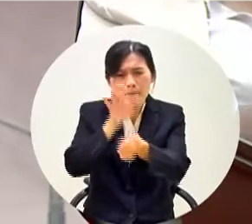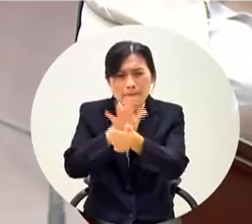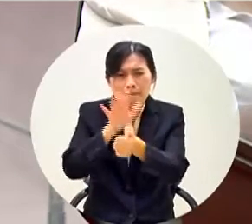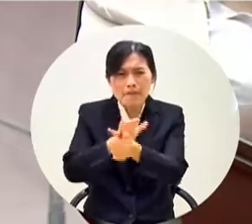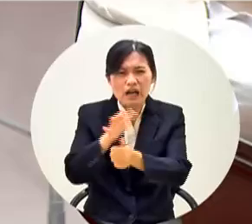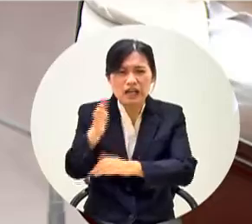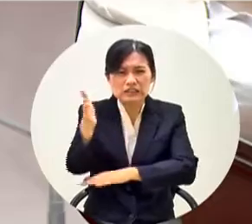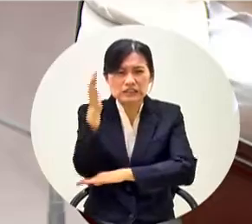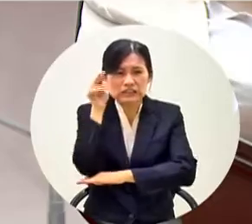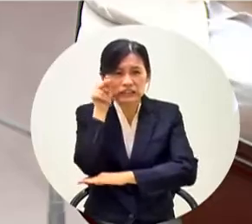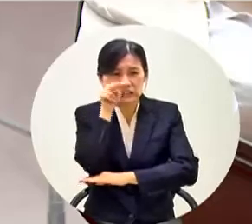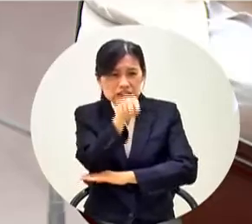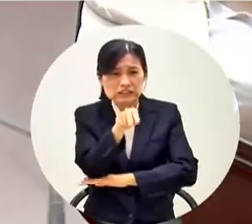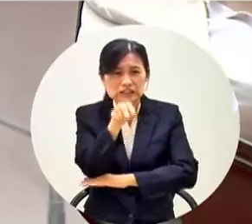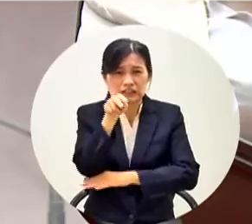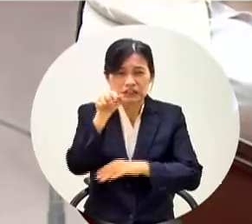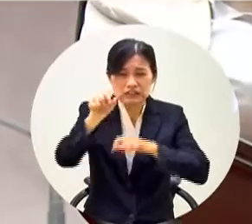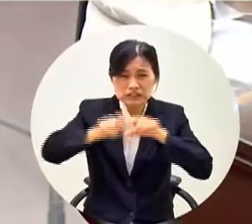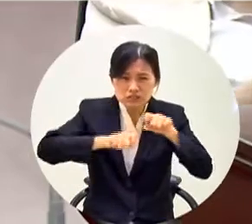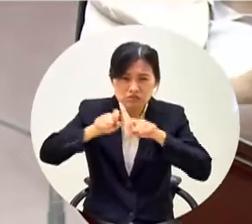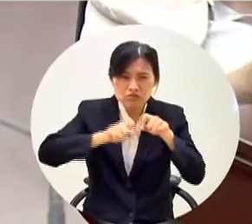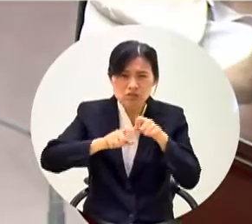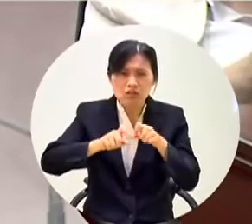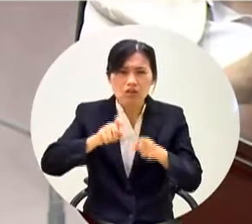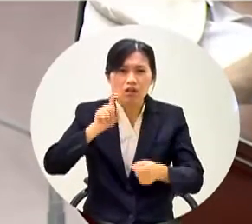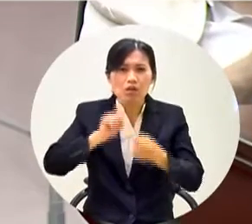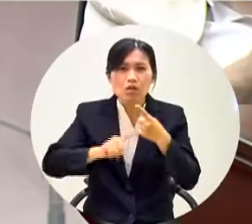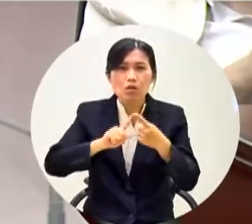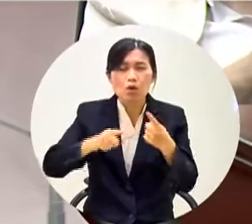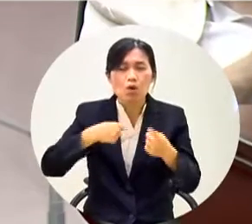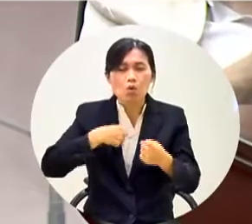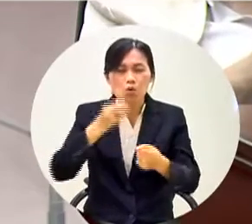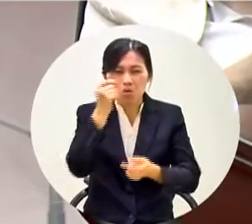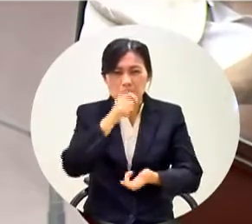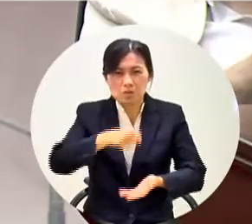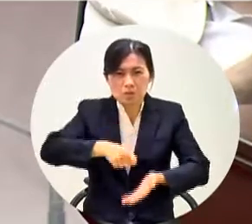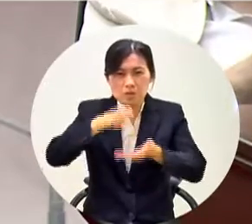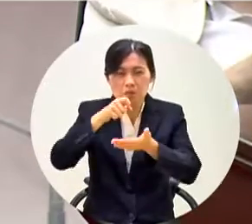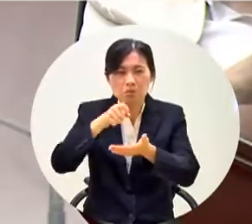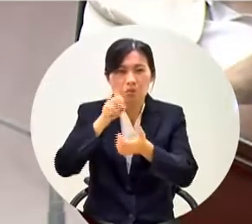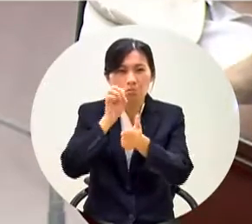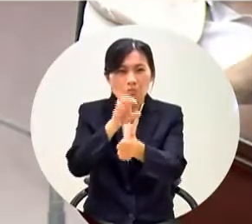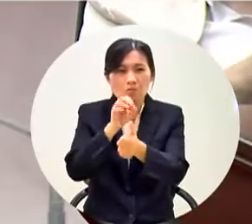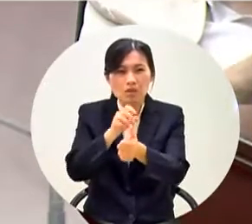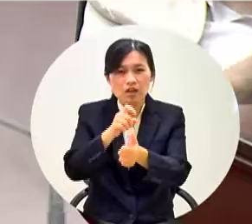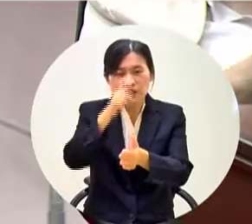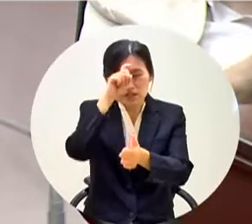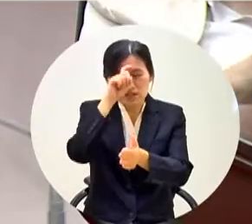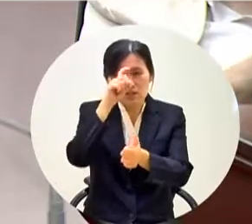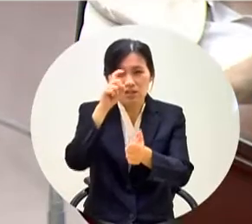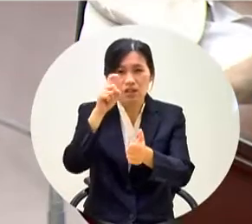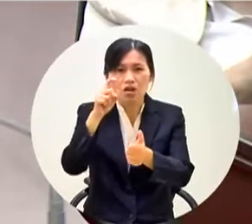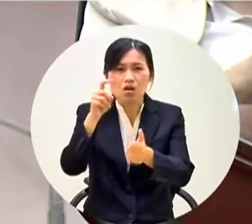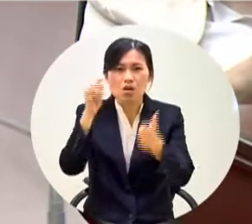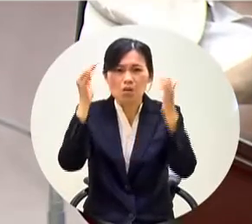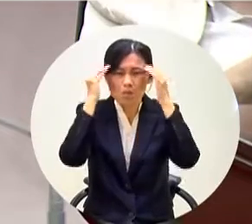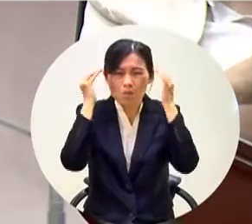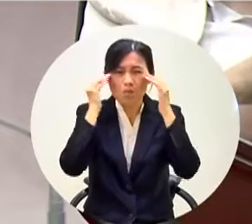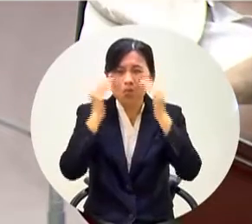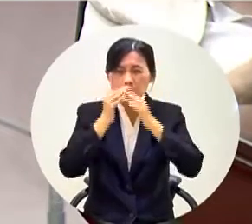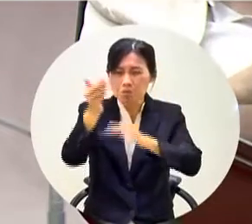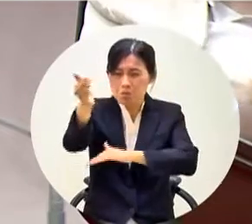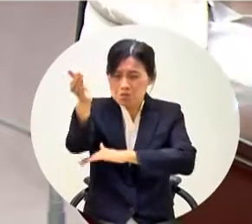葉副市長我在這裡特別提出建議希望韓市政府的團隊可以